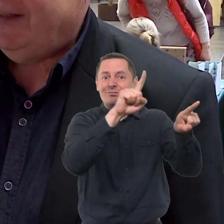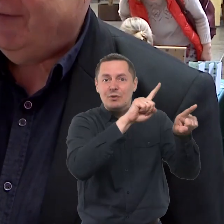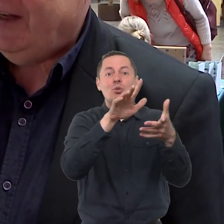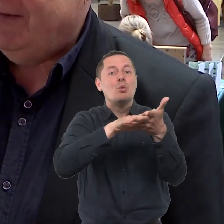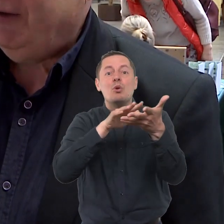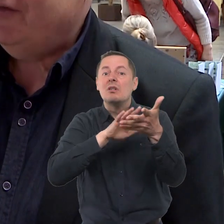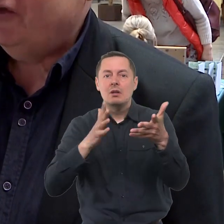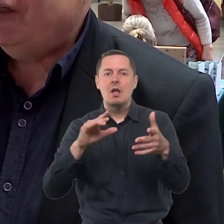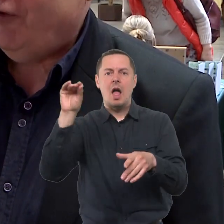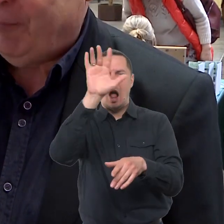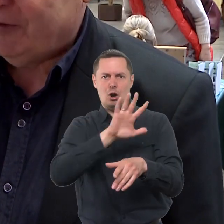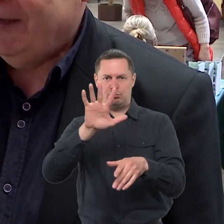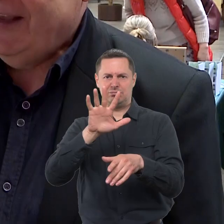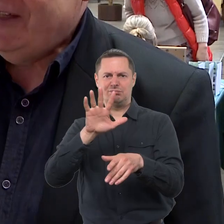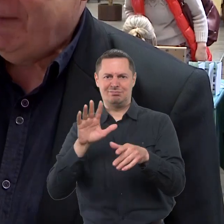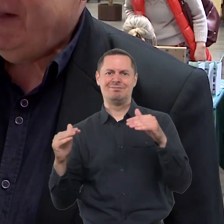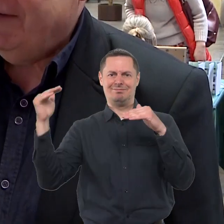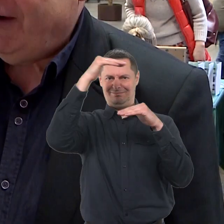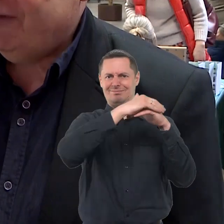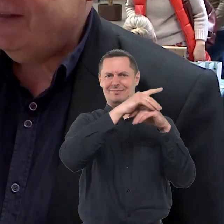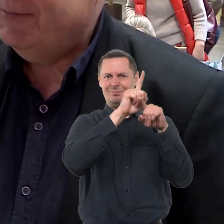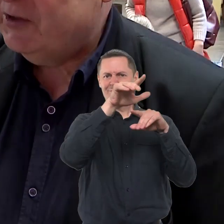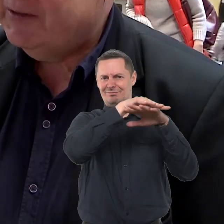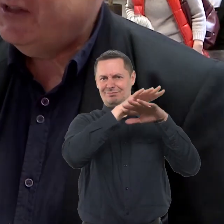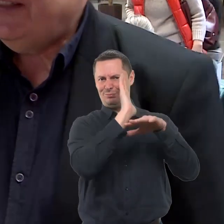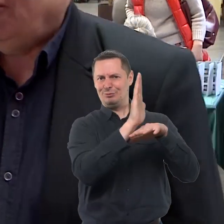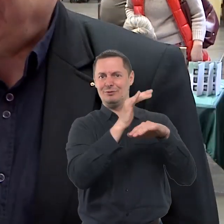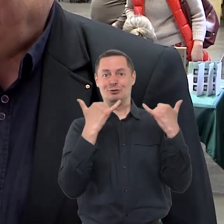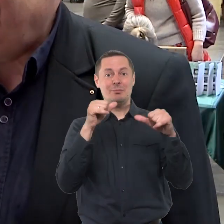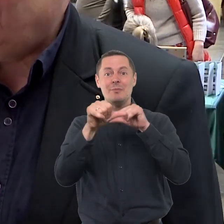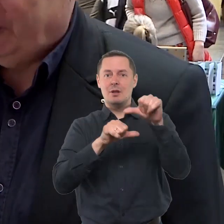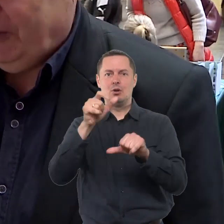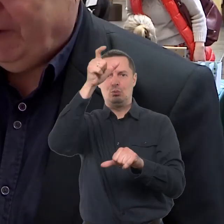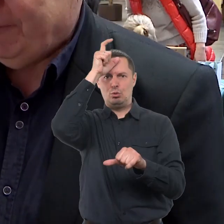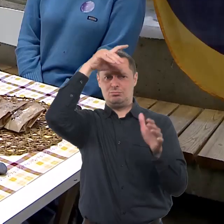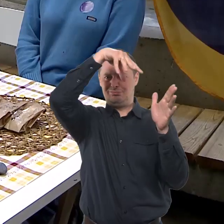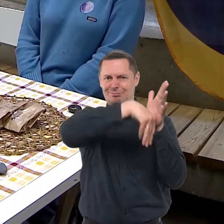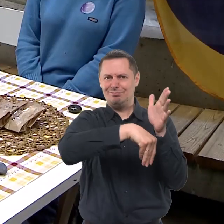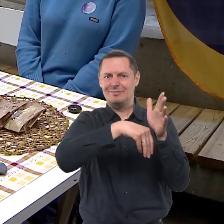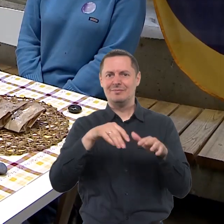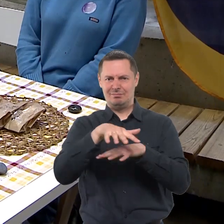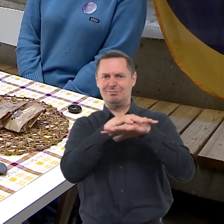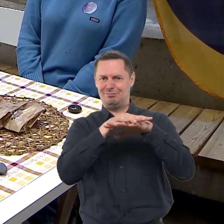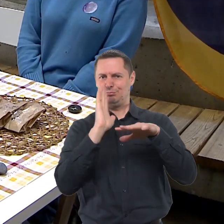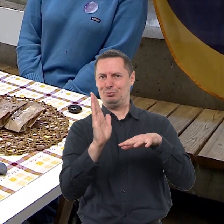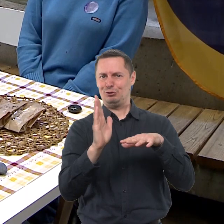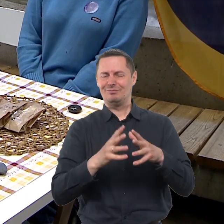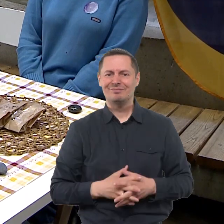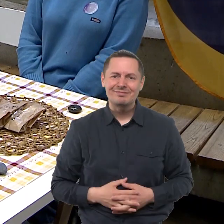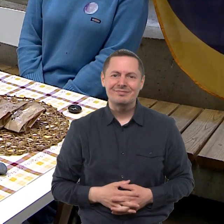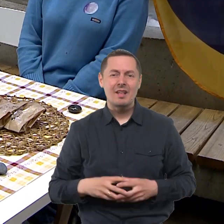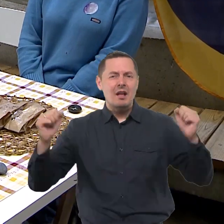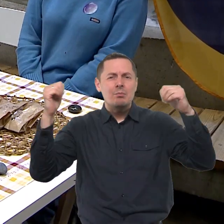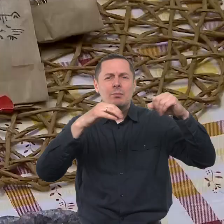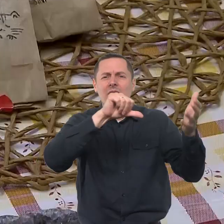vietą, tai tada dalyvauja visos Europos. Šiame dalyvaus bus tas toks renginys Turkijoje. Dalyvaujančių ir savaidėjomis